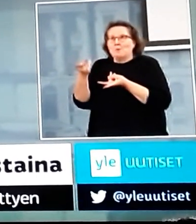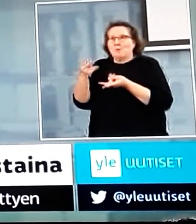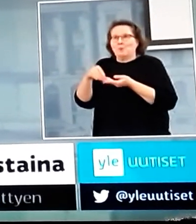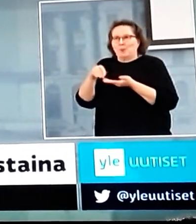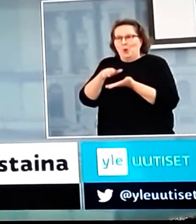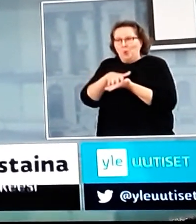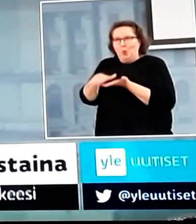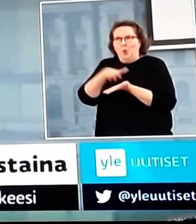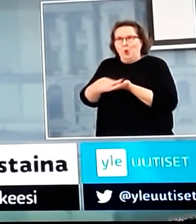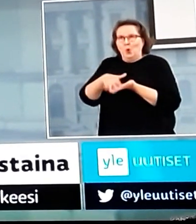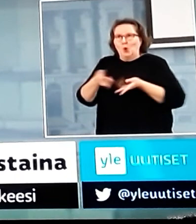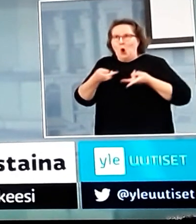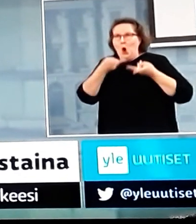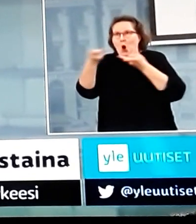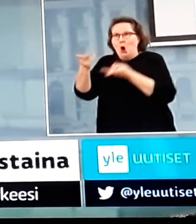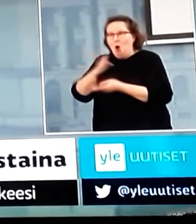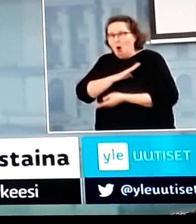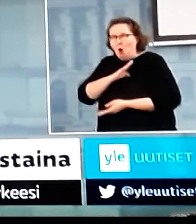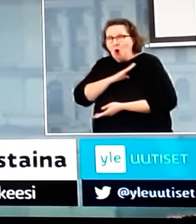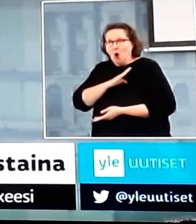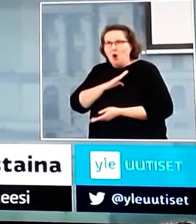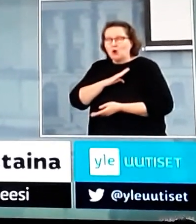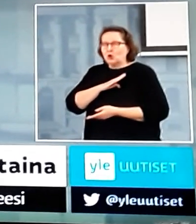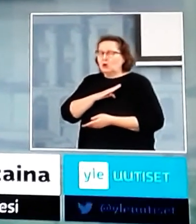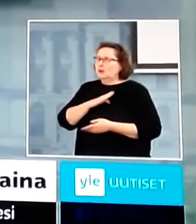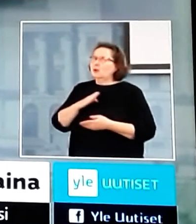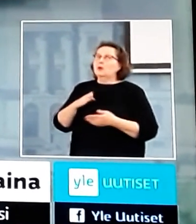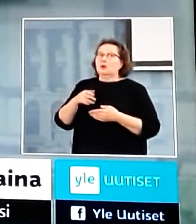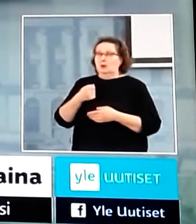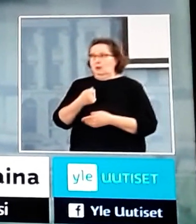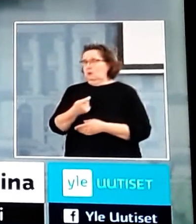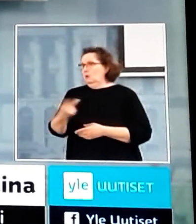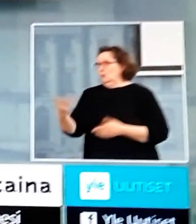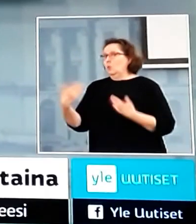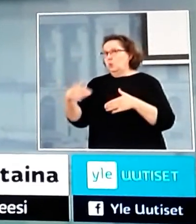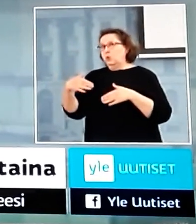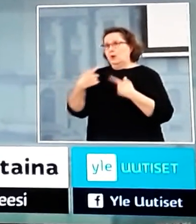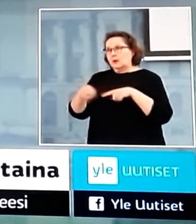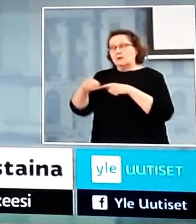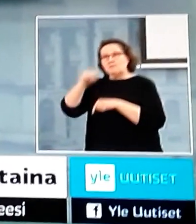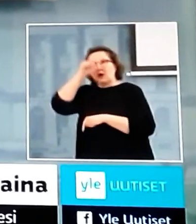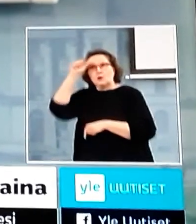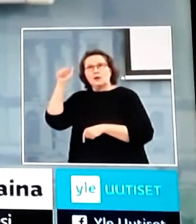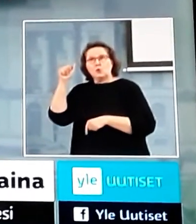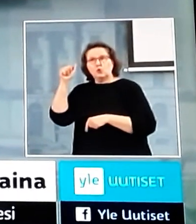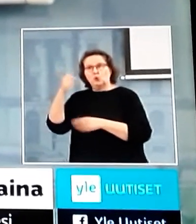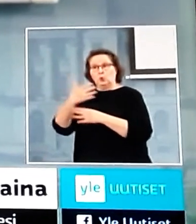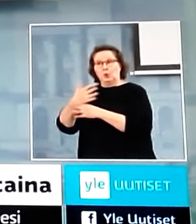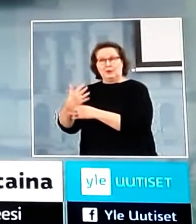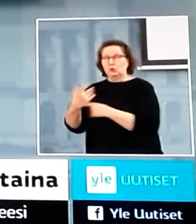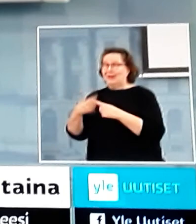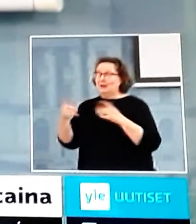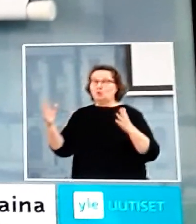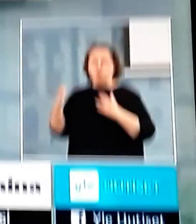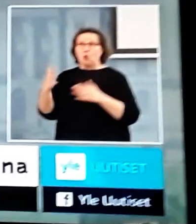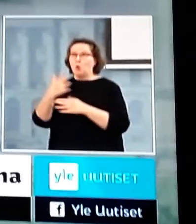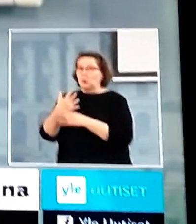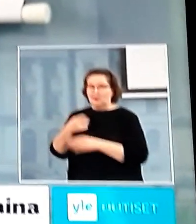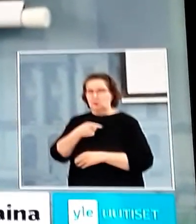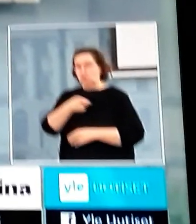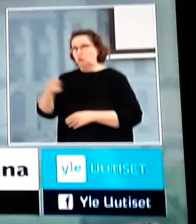suhteessa tyrehtyneet. Eli ihmiset ovat kyllä monenlaisissa vaikeuksissa tällä hetkellä. Yritykset, kaiken koko yritykset,